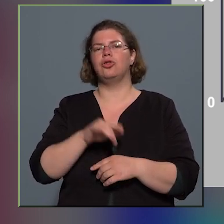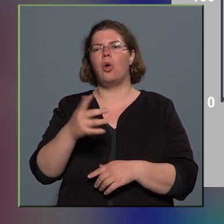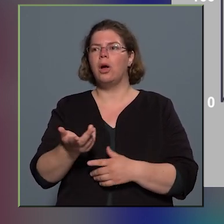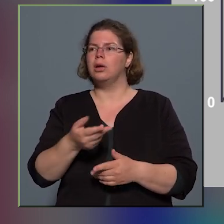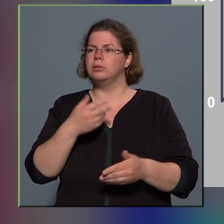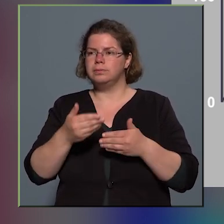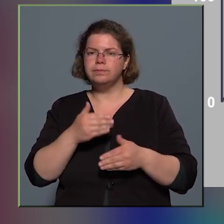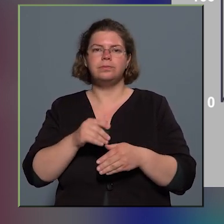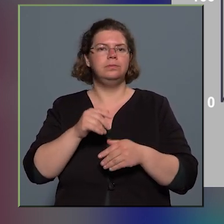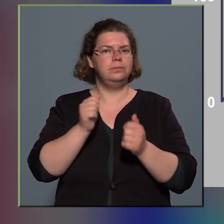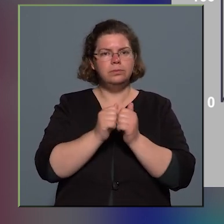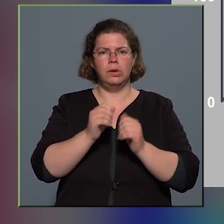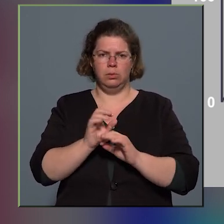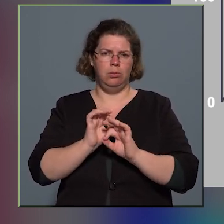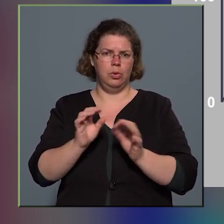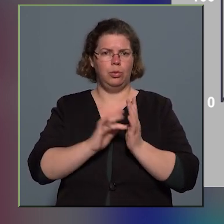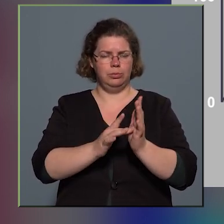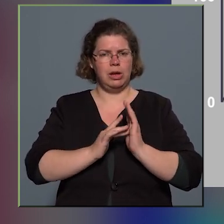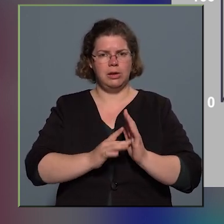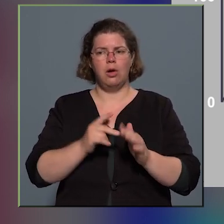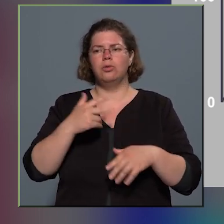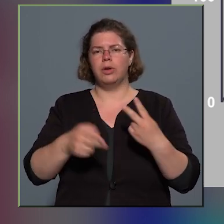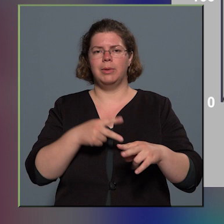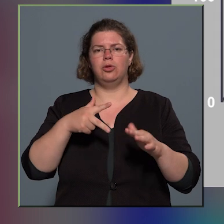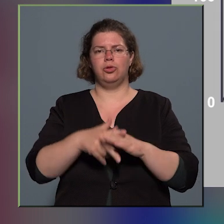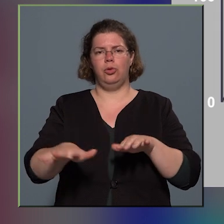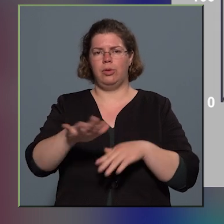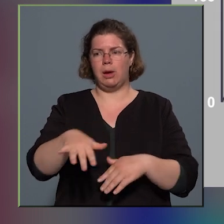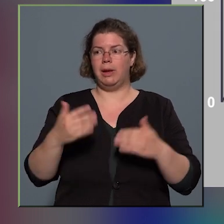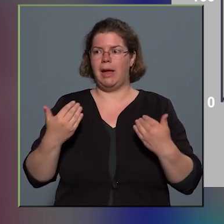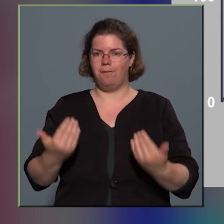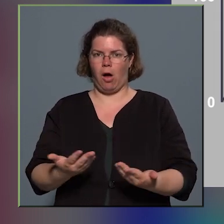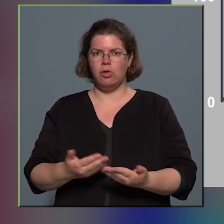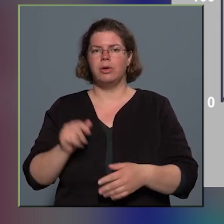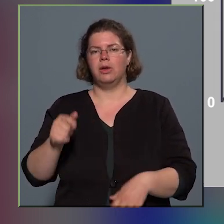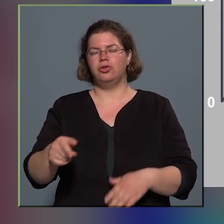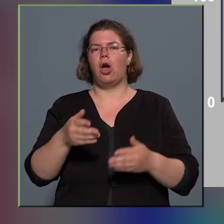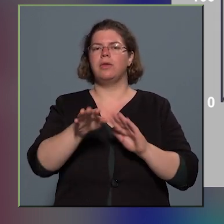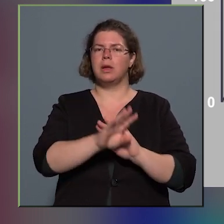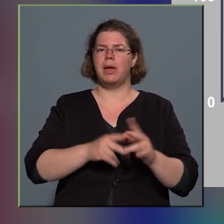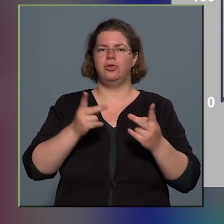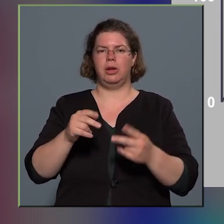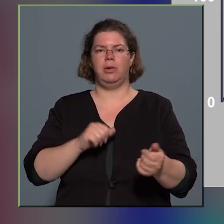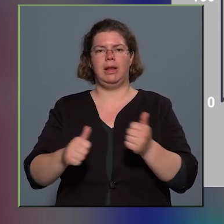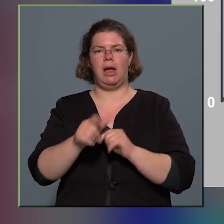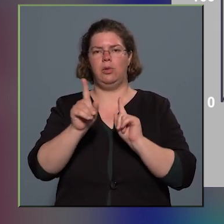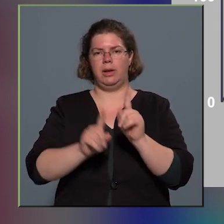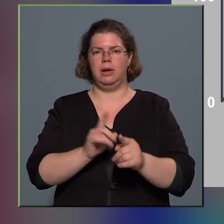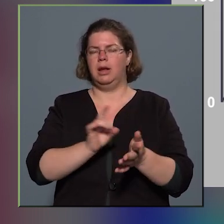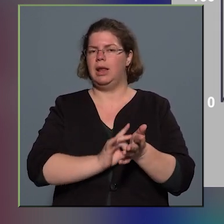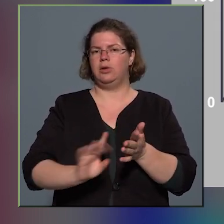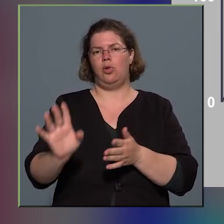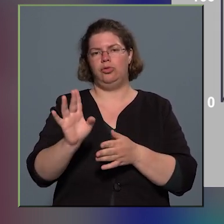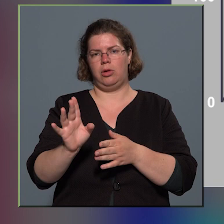mutatja, ahogy folyamatosan közterületen vagyunk, és onnan ezeket a szabálysértőket előállítjuk, és a lehető leggyorsabb módon